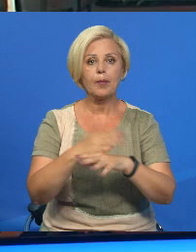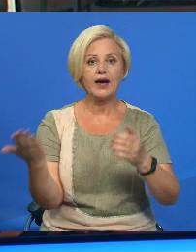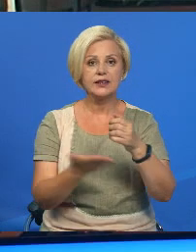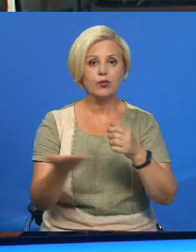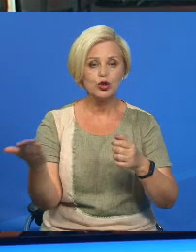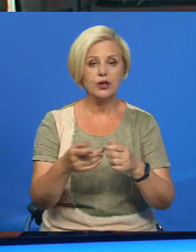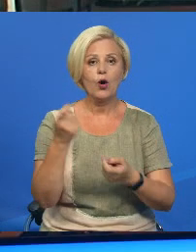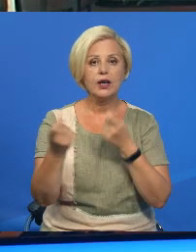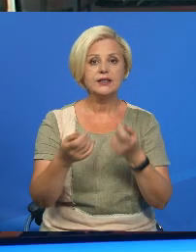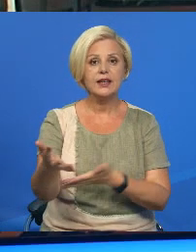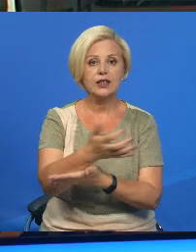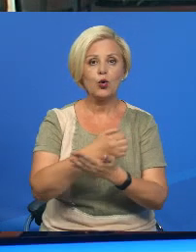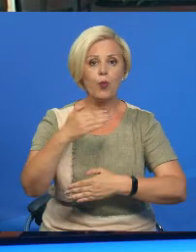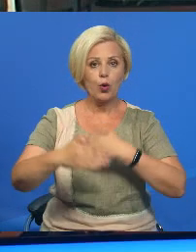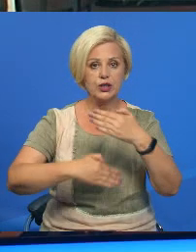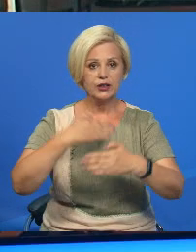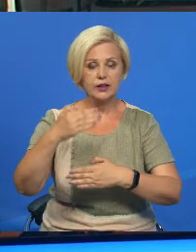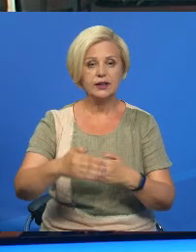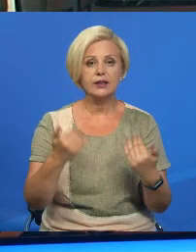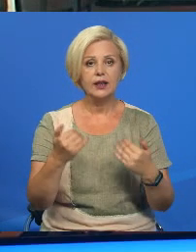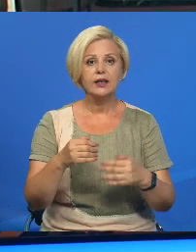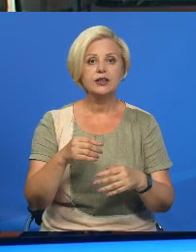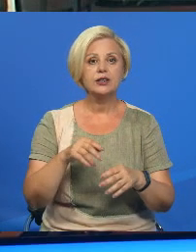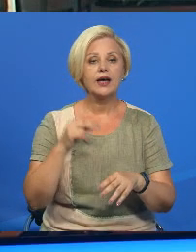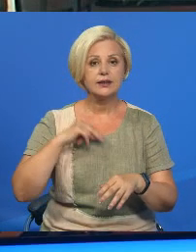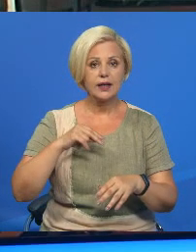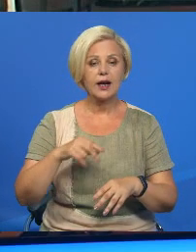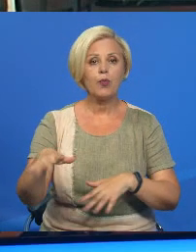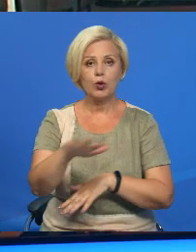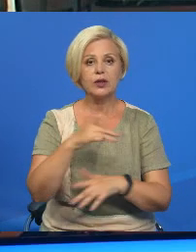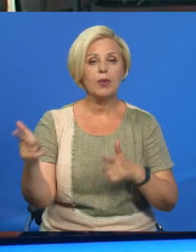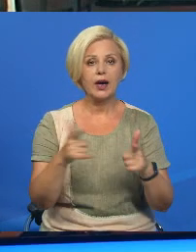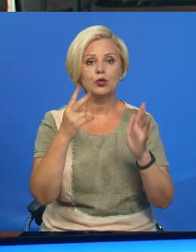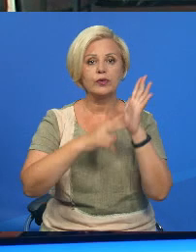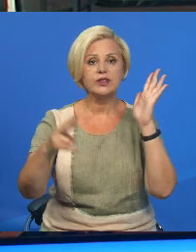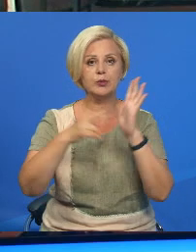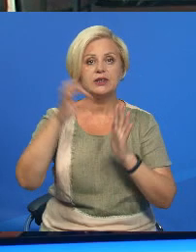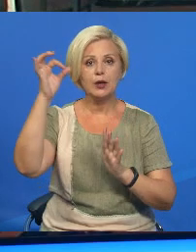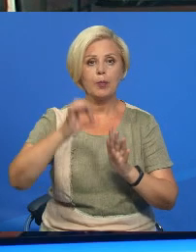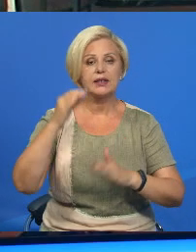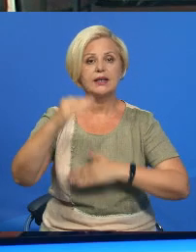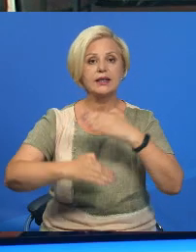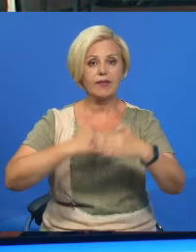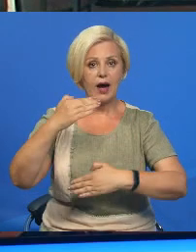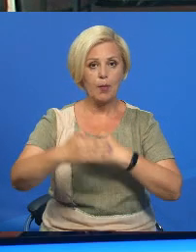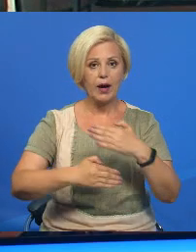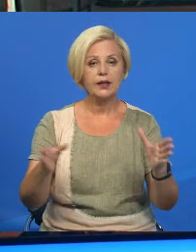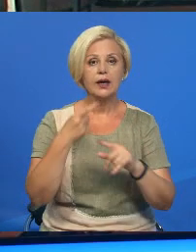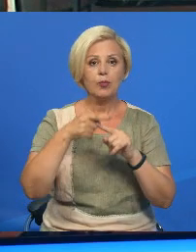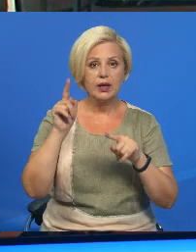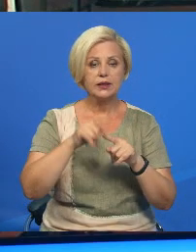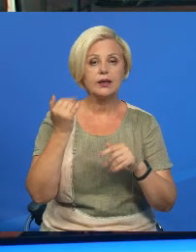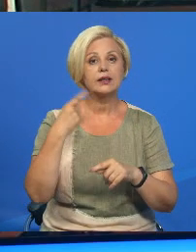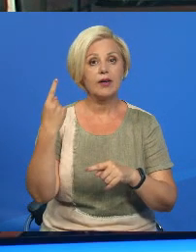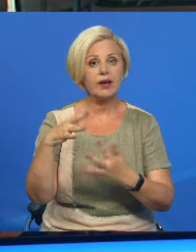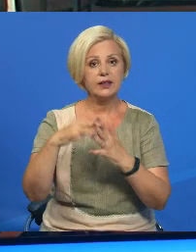жнева зернеуборочной техники. Зараз до работы на палетках готовые 77% комбайнов. Разом с тем, коли у